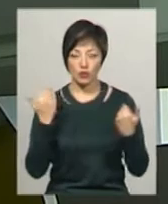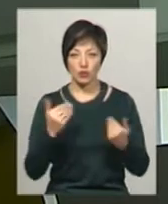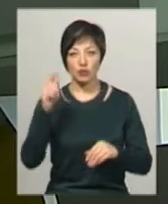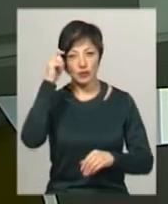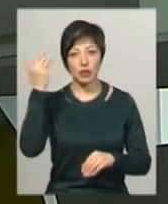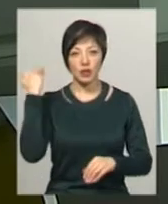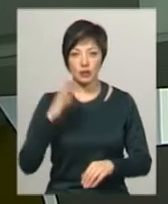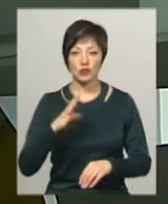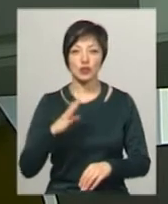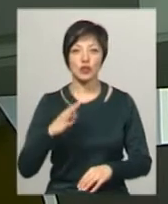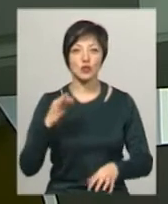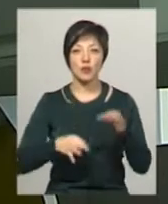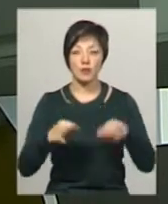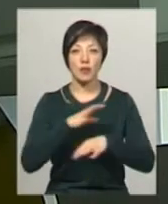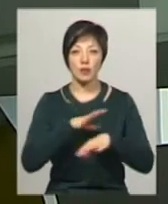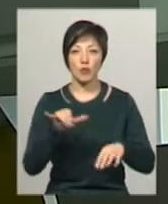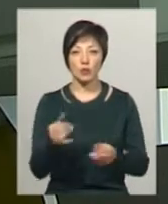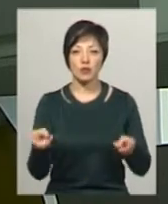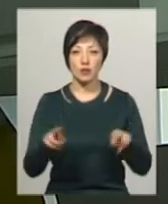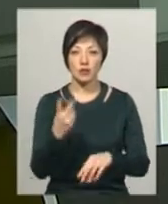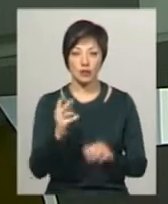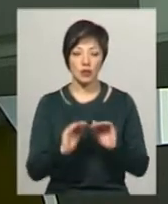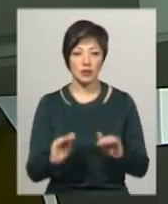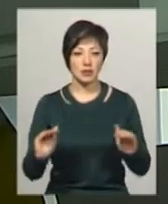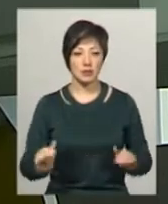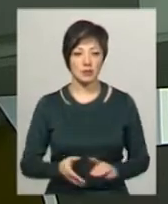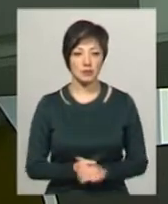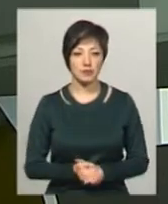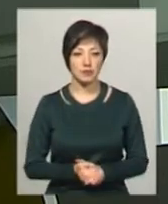чоловік раніше судимим не був. У нього залишилось двоє дітей.